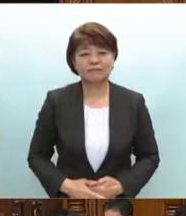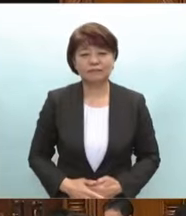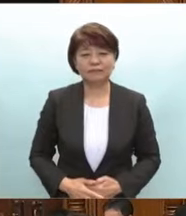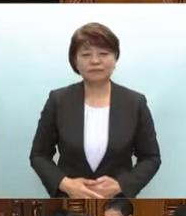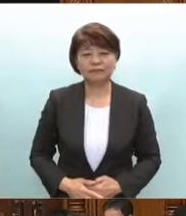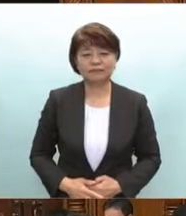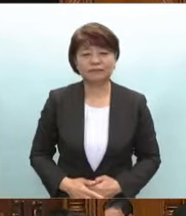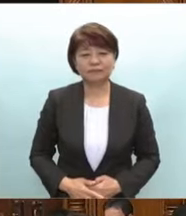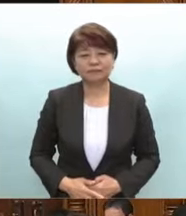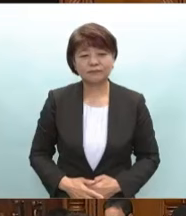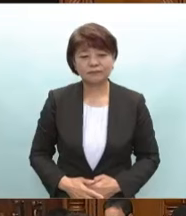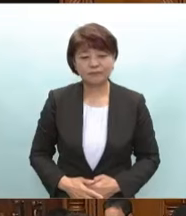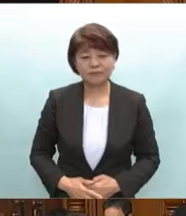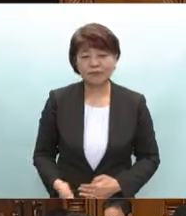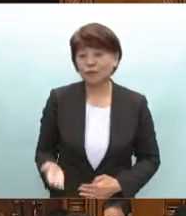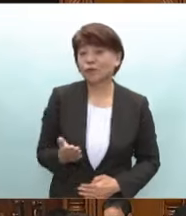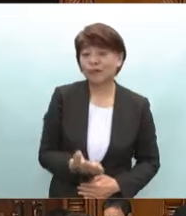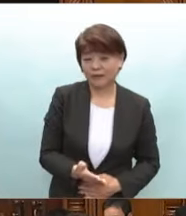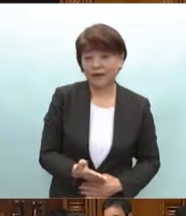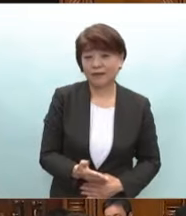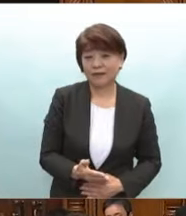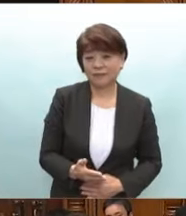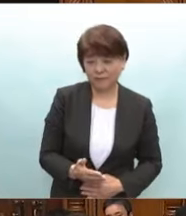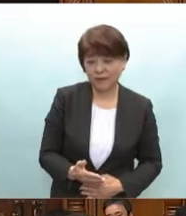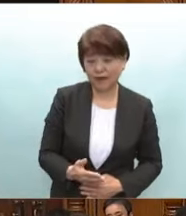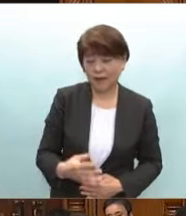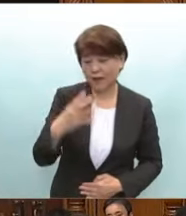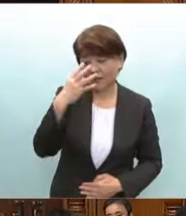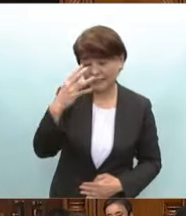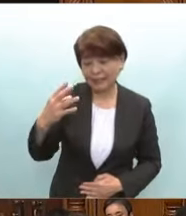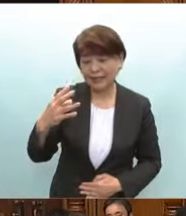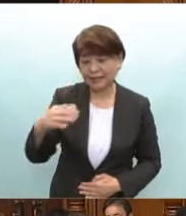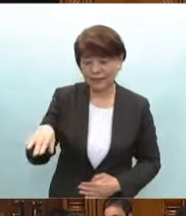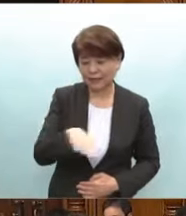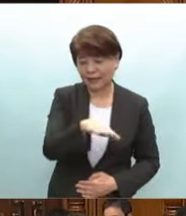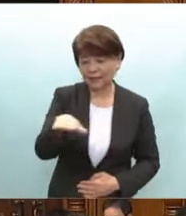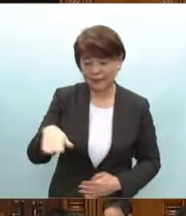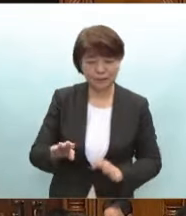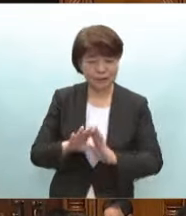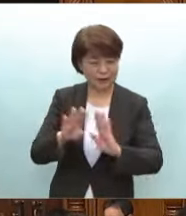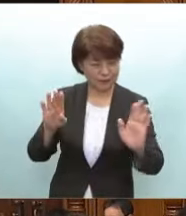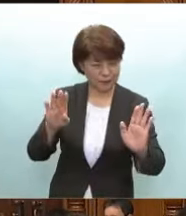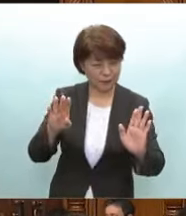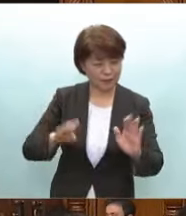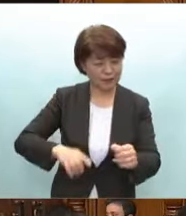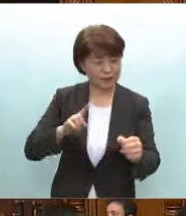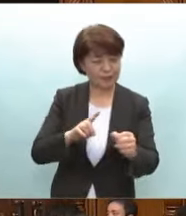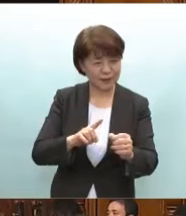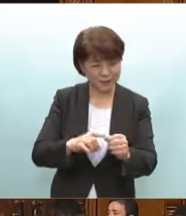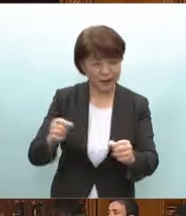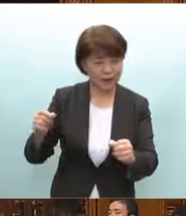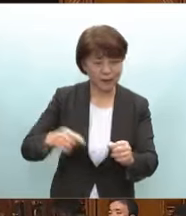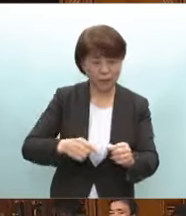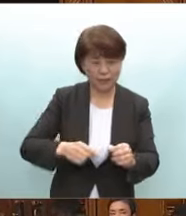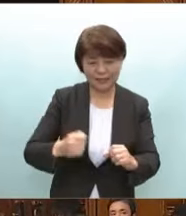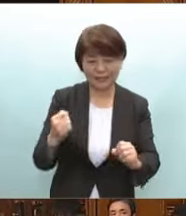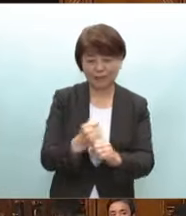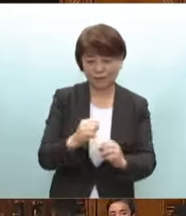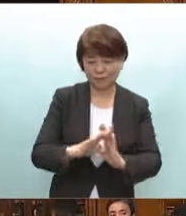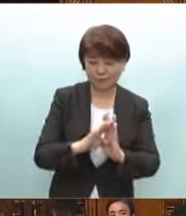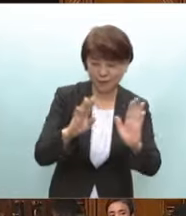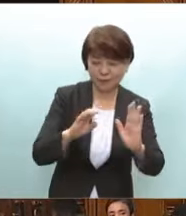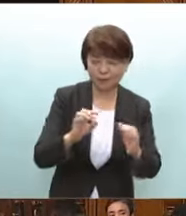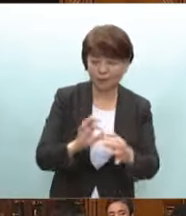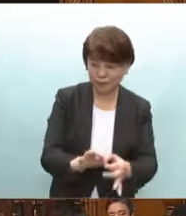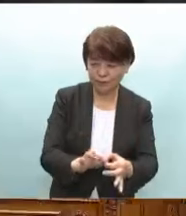くださいその上で前線開業に向けた早期着工について総理の決意をお伺いいた